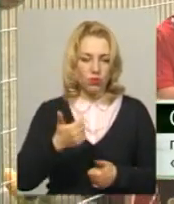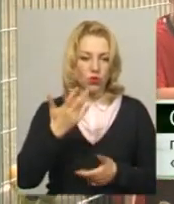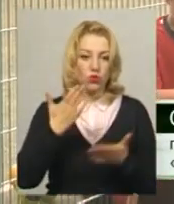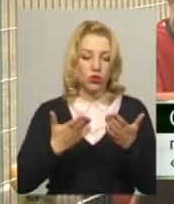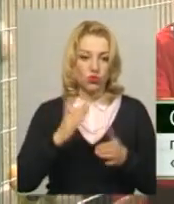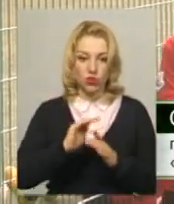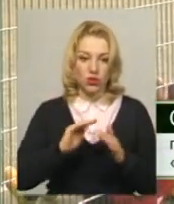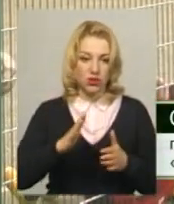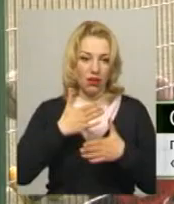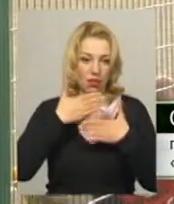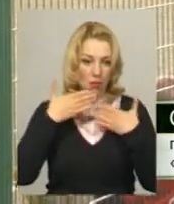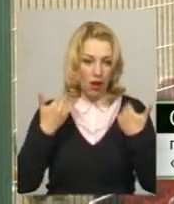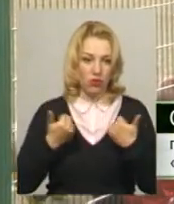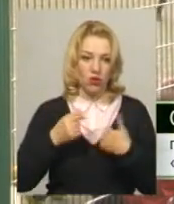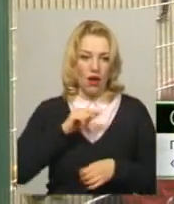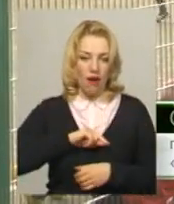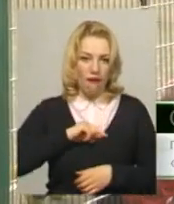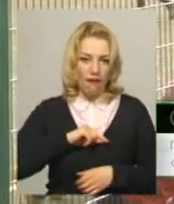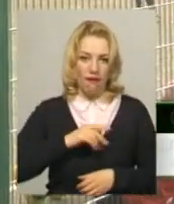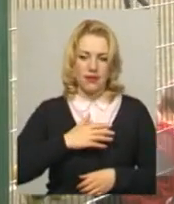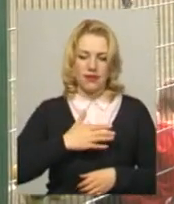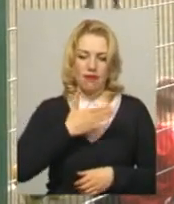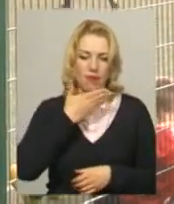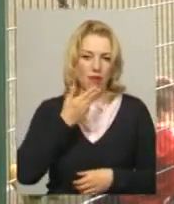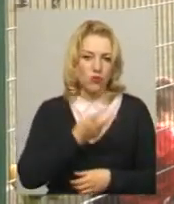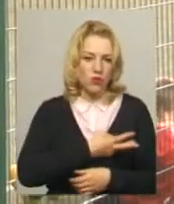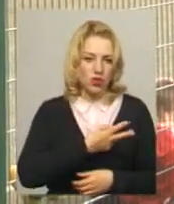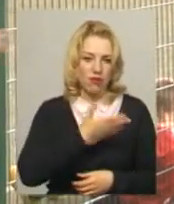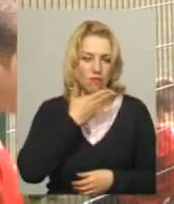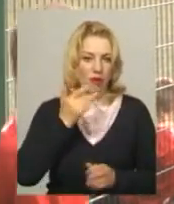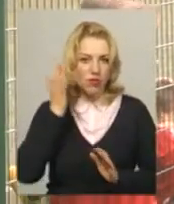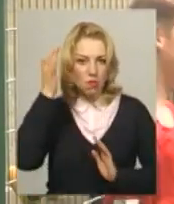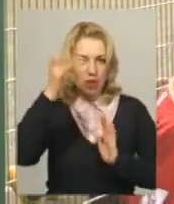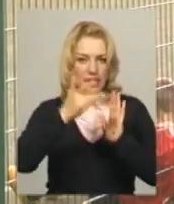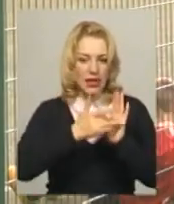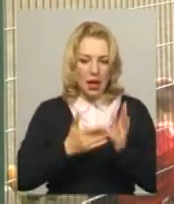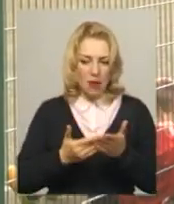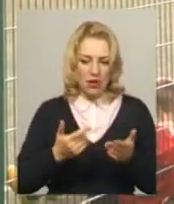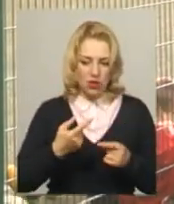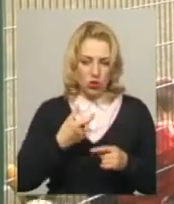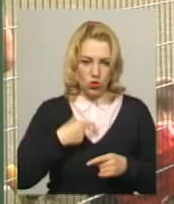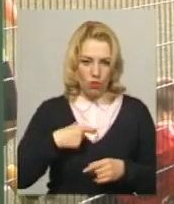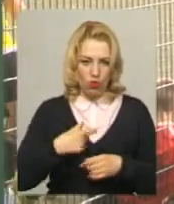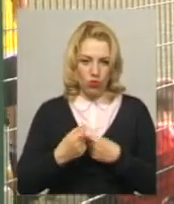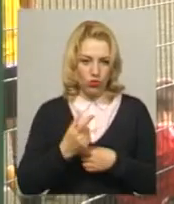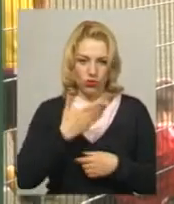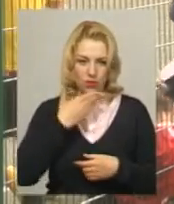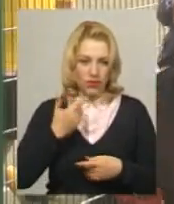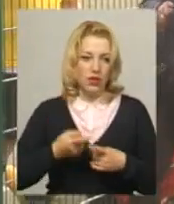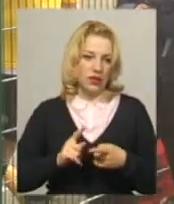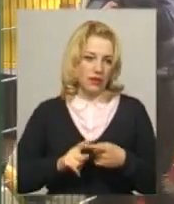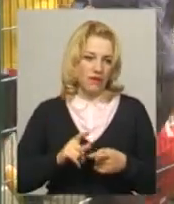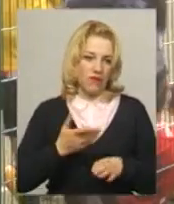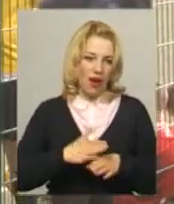не мають характеру, не мають бажання, не мають мети, перед собою не ставлять, дуже важко їм чогось